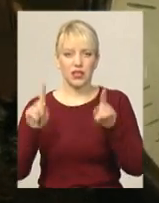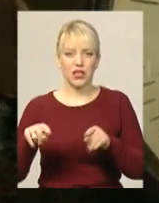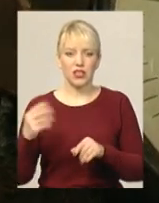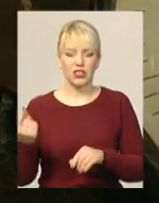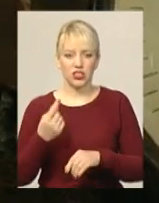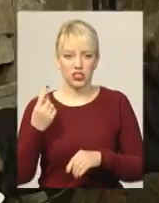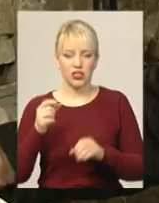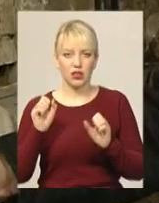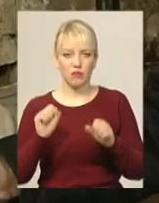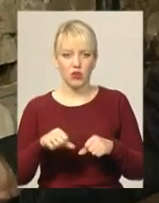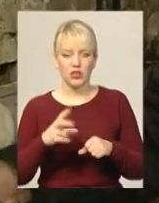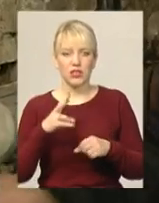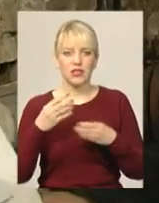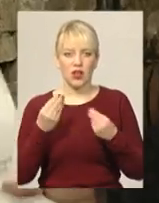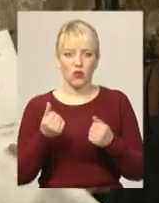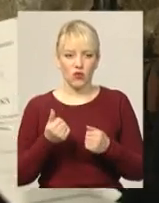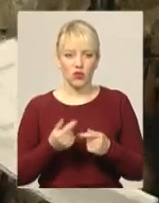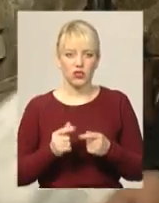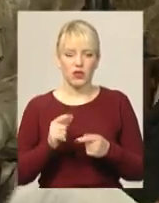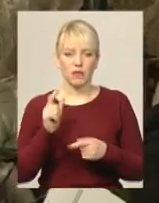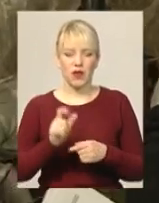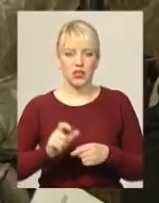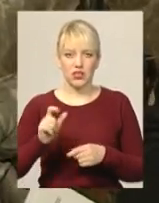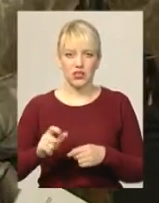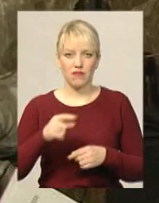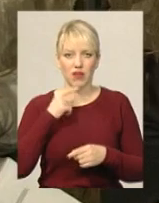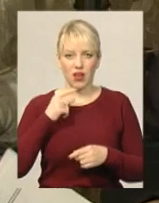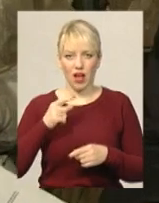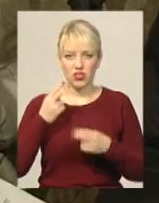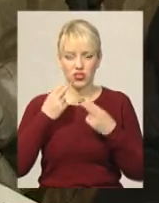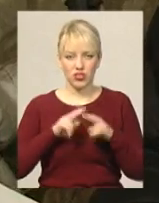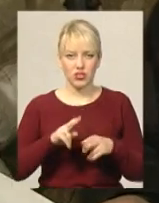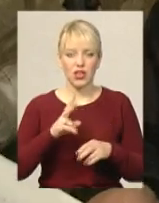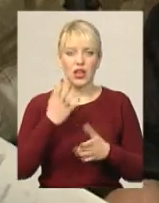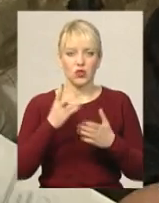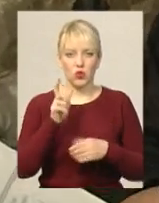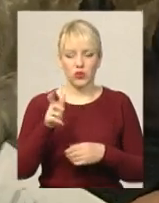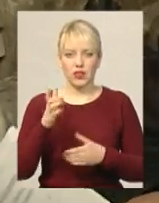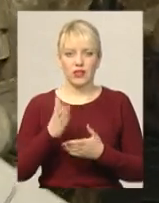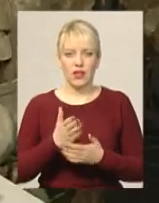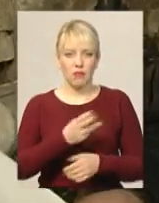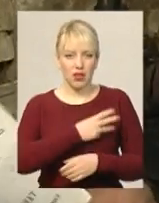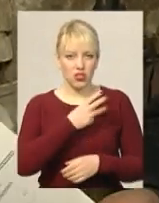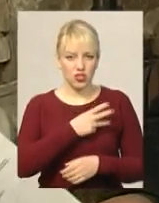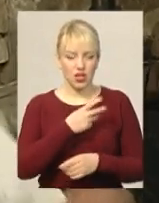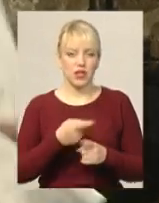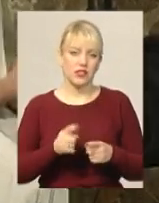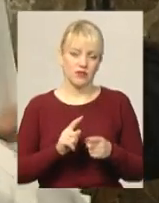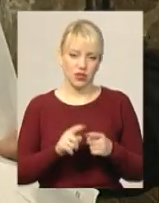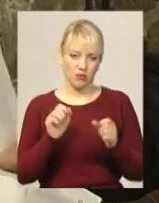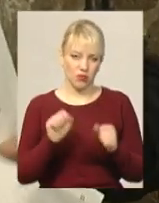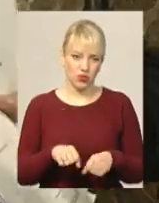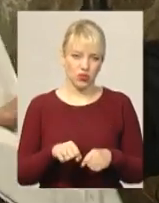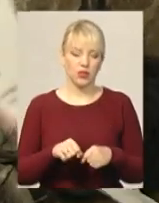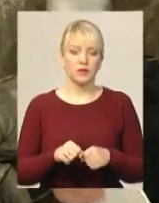каже головний інженер південно-західних тепломереж Якщо люди такі мають бажання, вони можуть зробити незалежний проєкт По переносу лічильника,